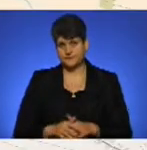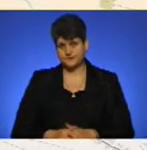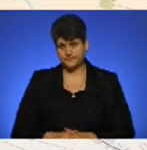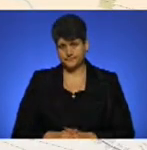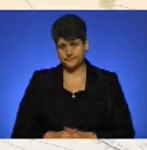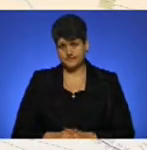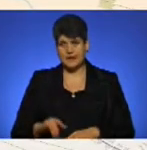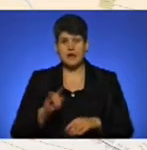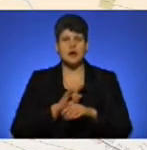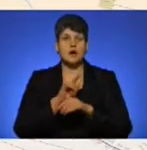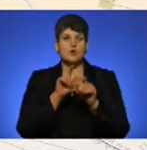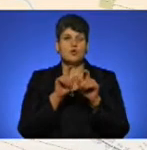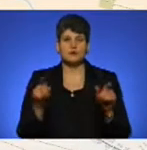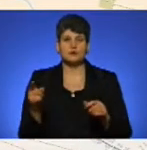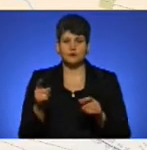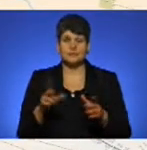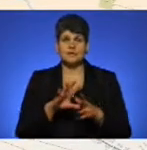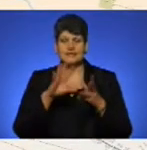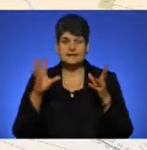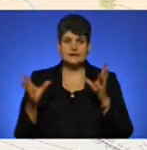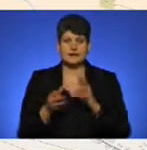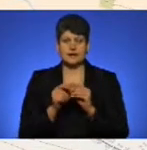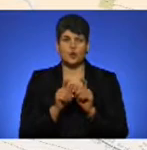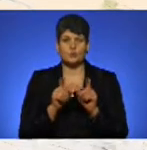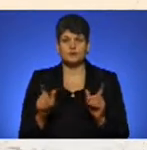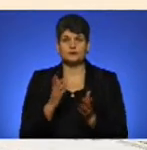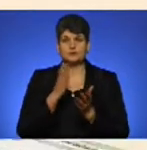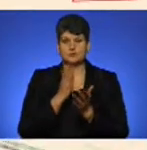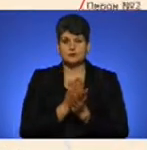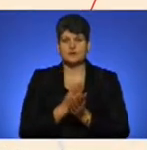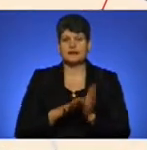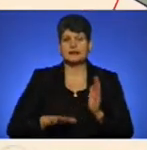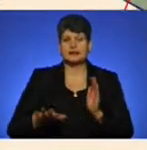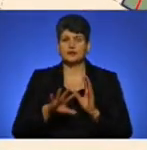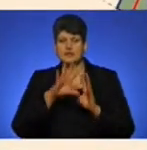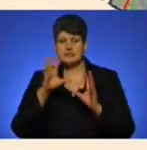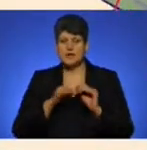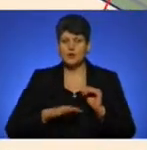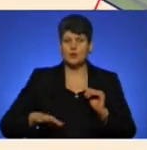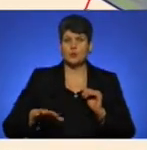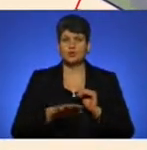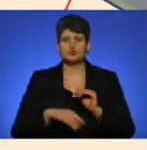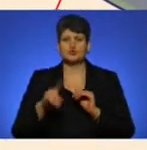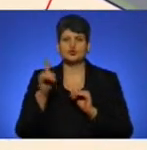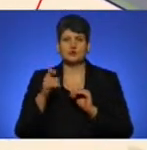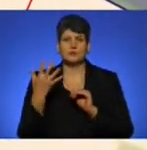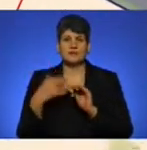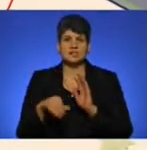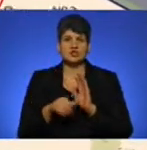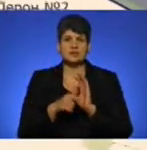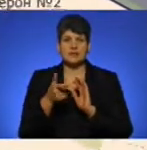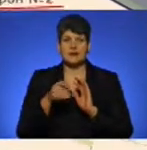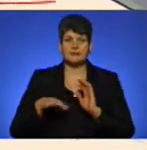Аеропорт Тернопіль – цілісний майновий комплекс, що розташований на території загальною площою 156 гектарів.